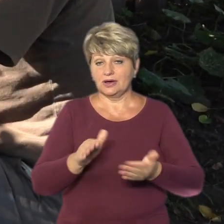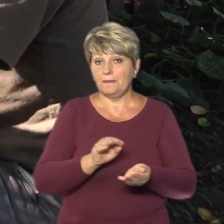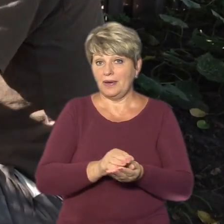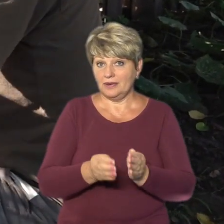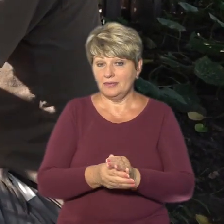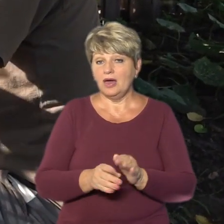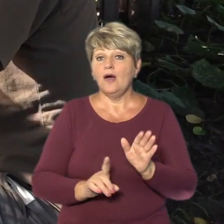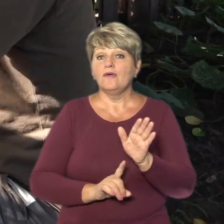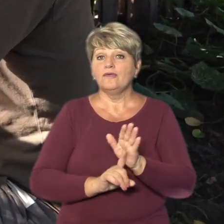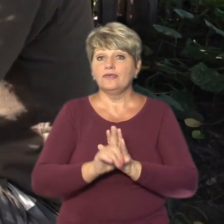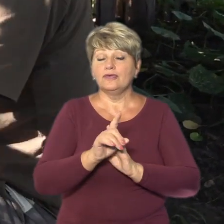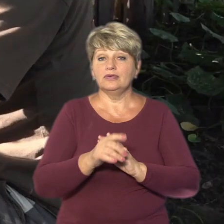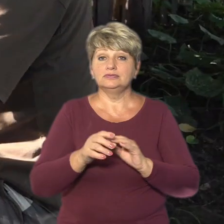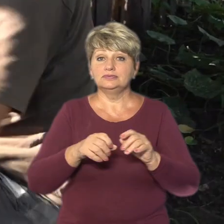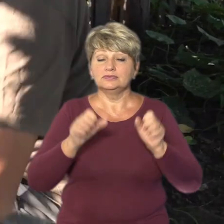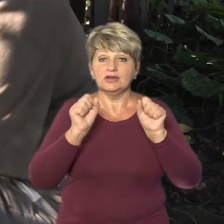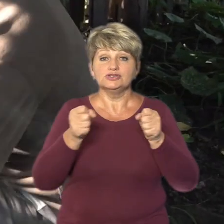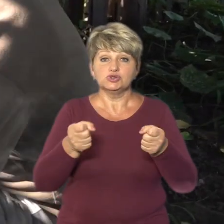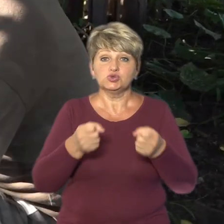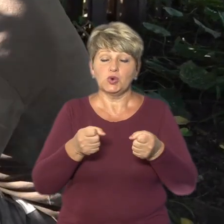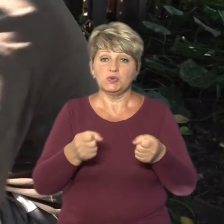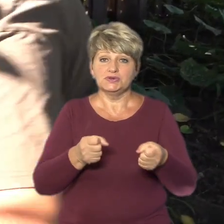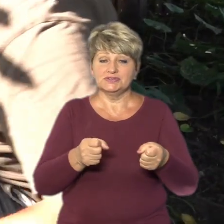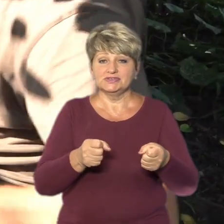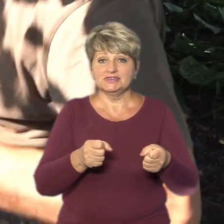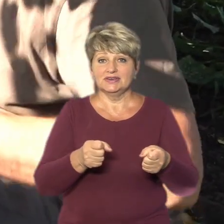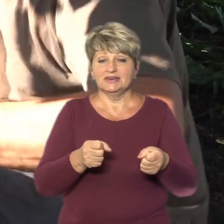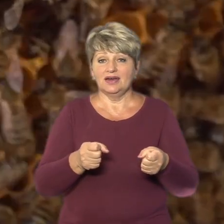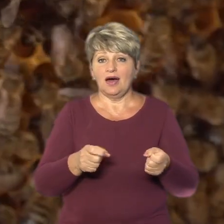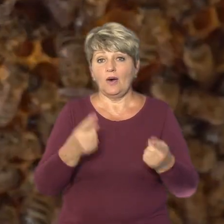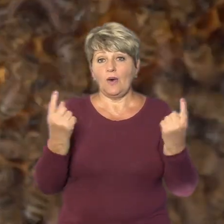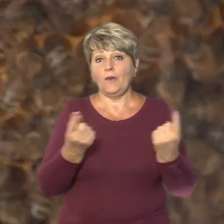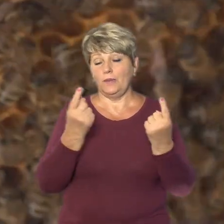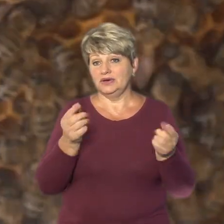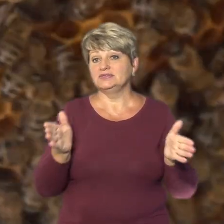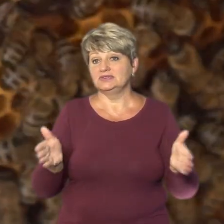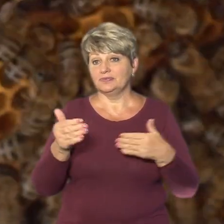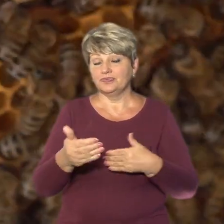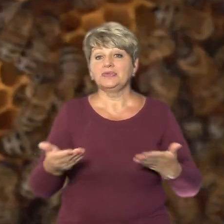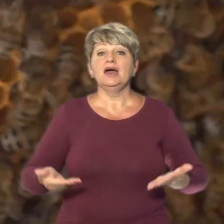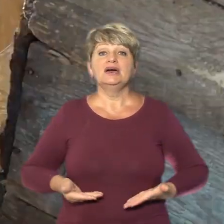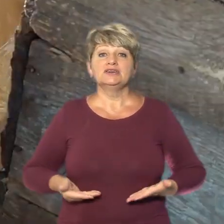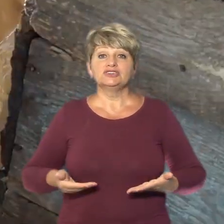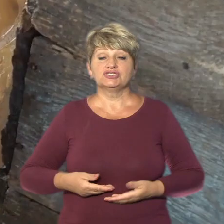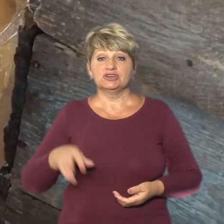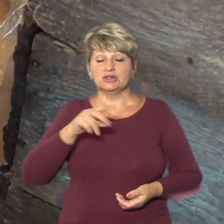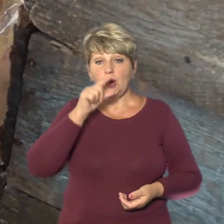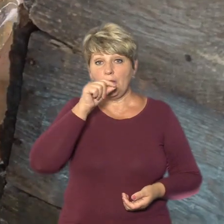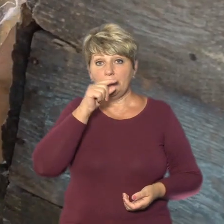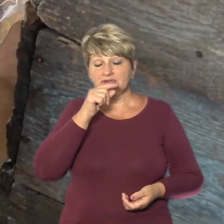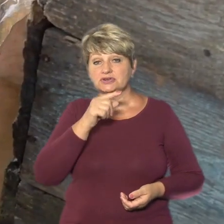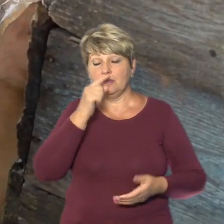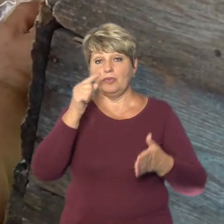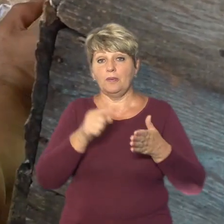посадив, спочатку його струсив в звичайний ящик. Житлом для бджіл став ящик з-під